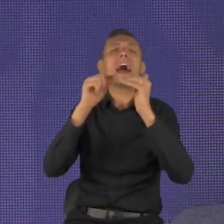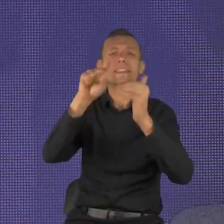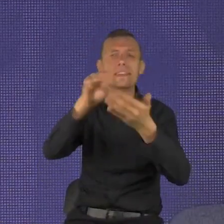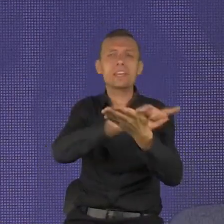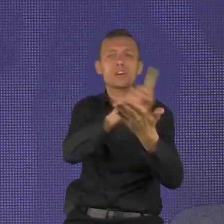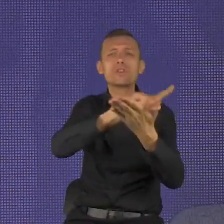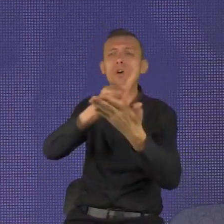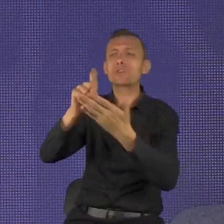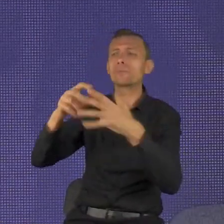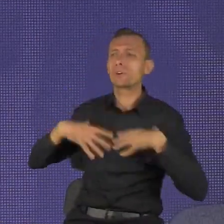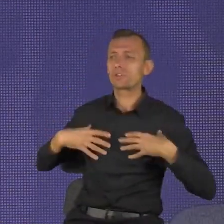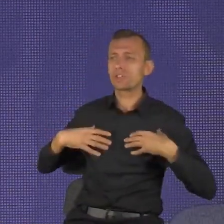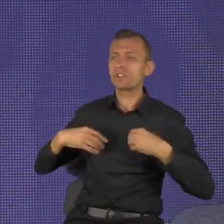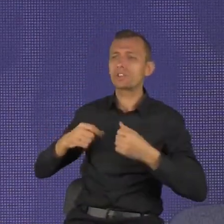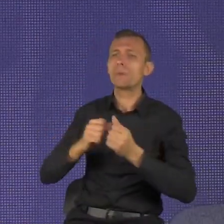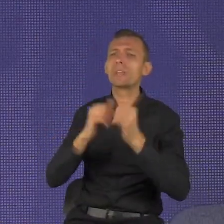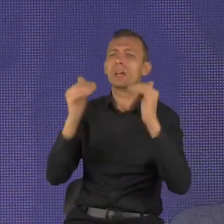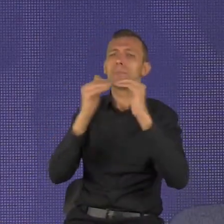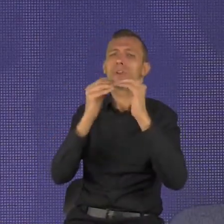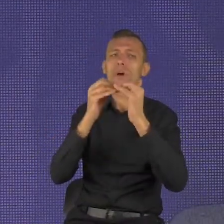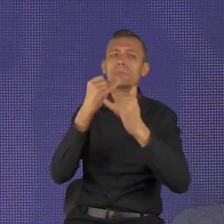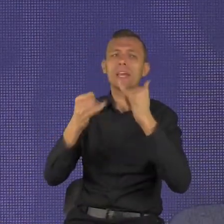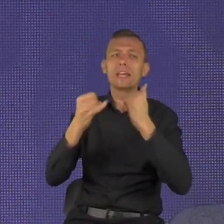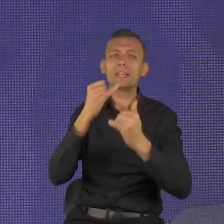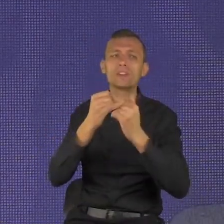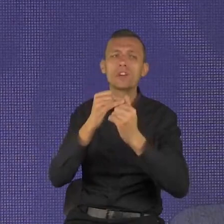pędzącego samochodu. Robiliście to kiedyś?